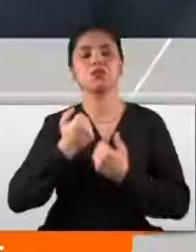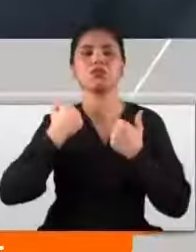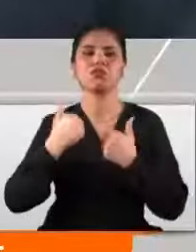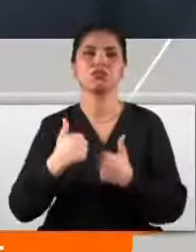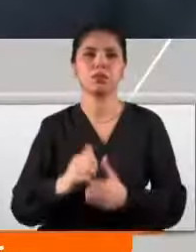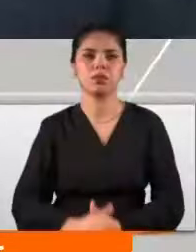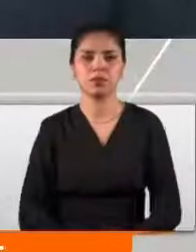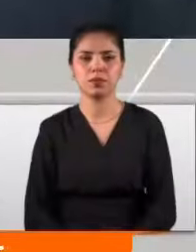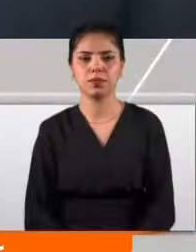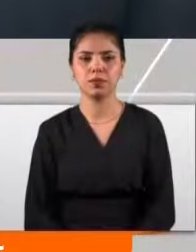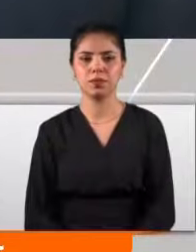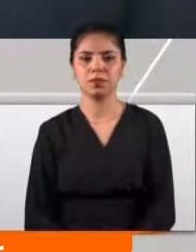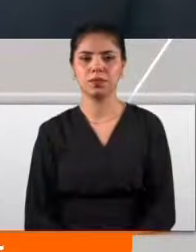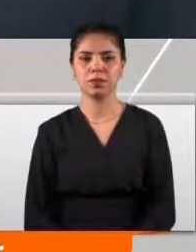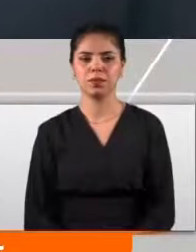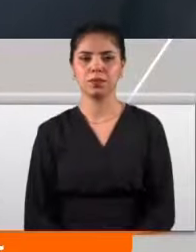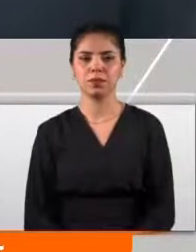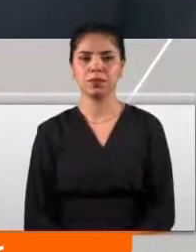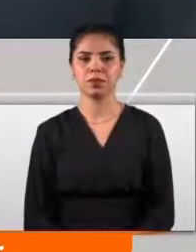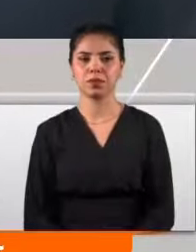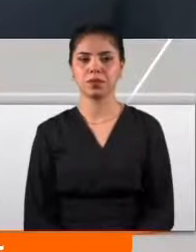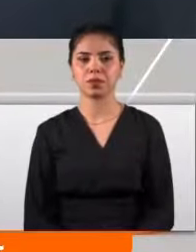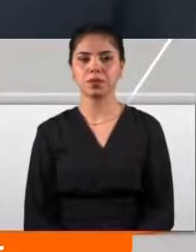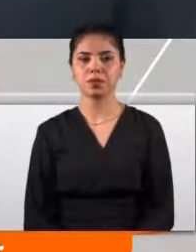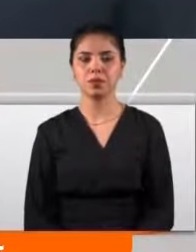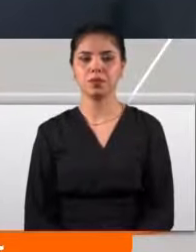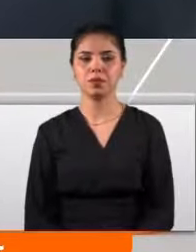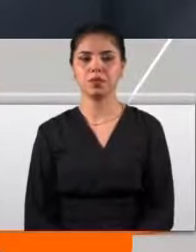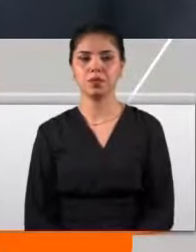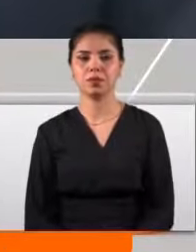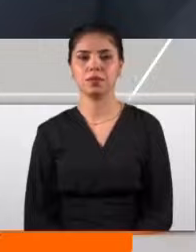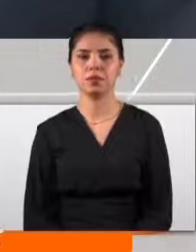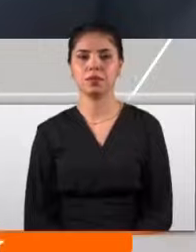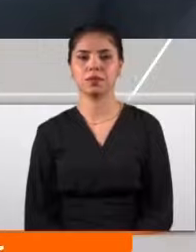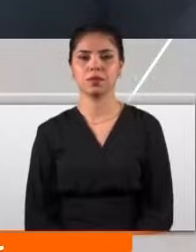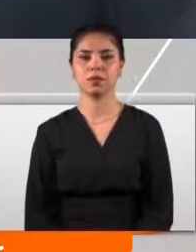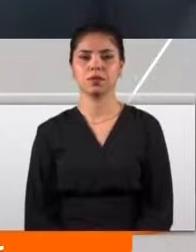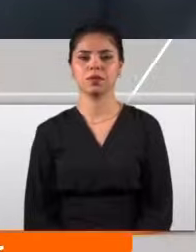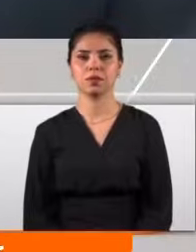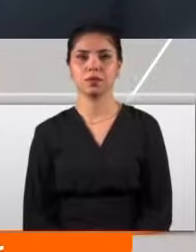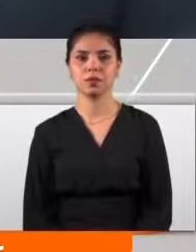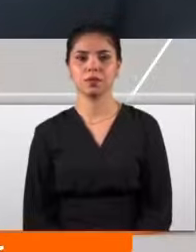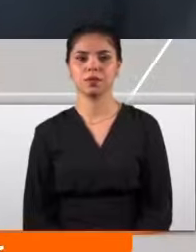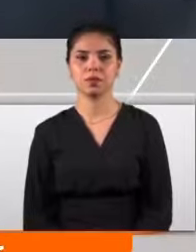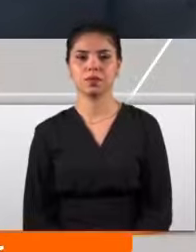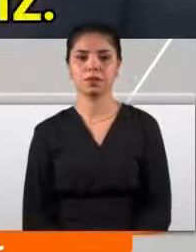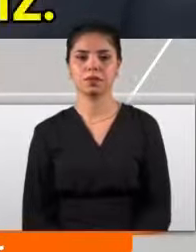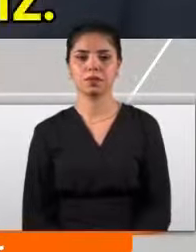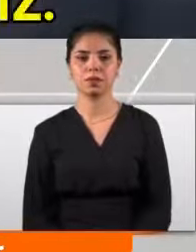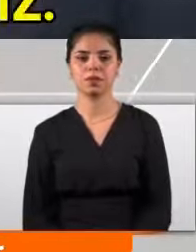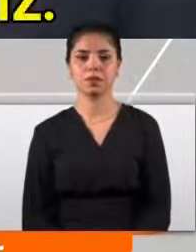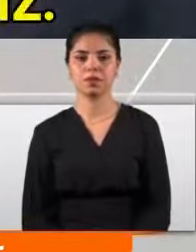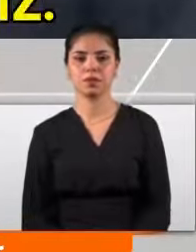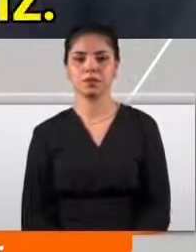0.69 aylık faizle. 80 ay kadar bir vade içinde. Burada evini yeniden yıkıp yapmak isteyen